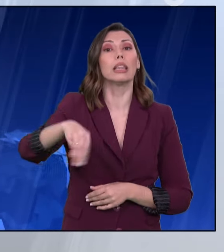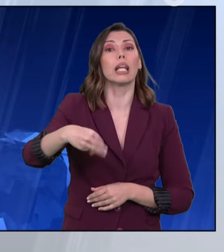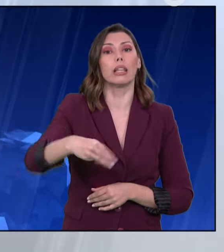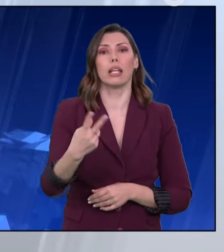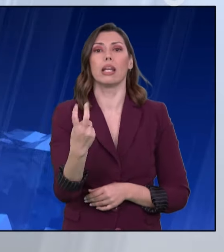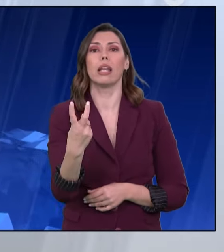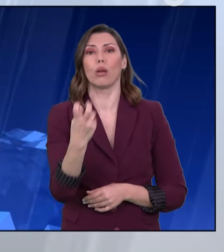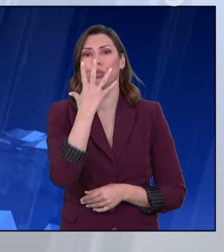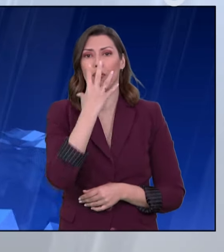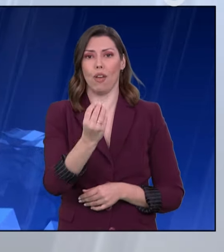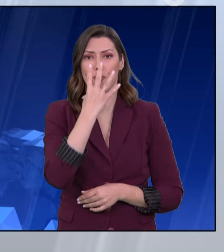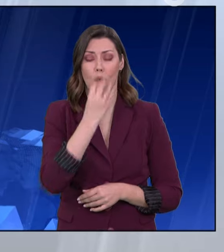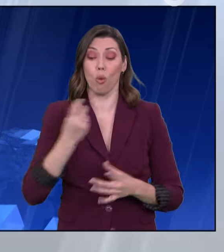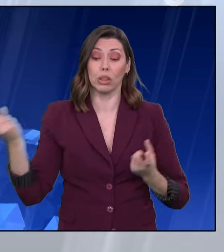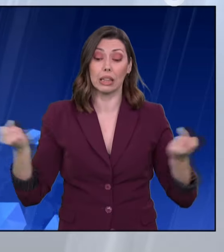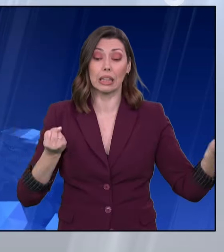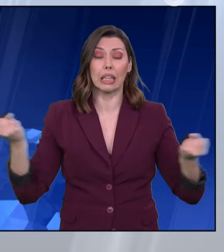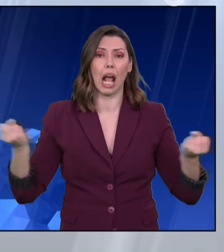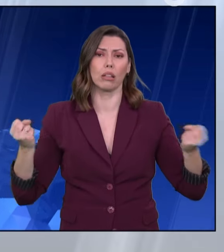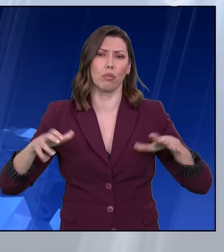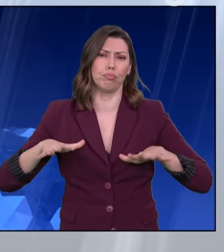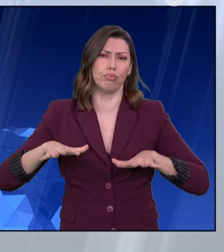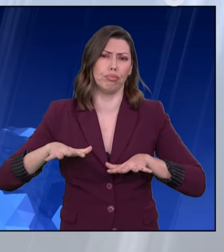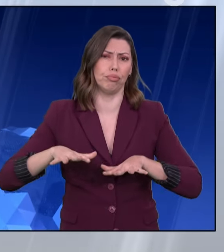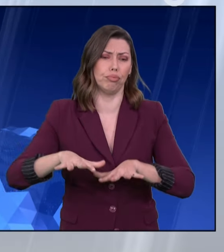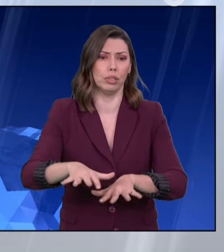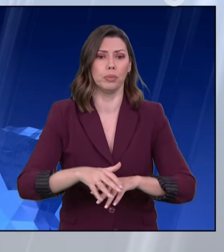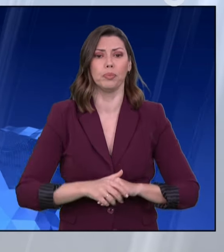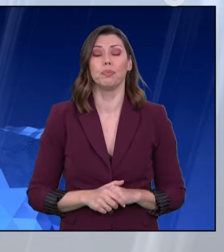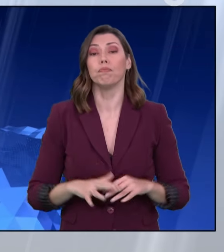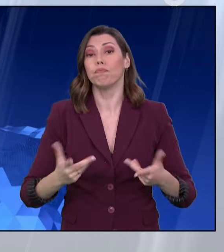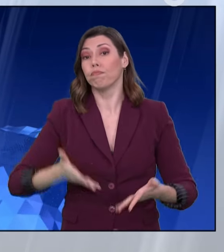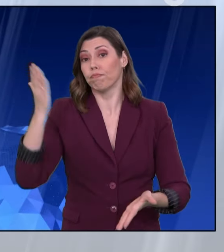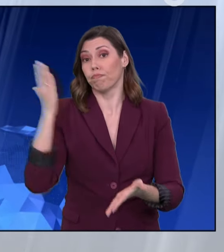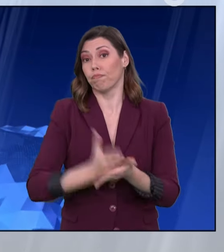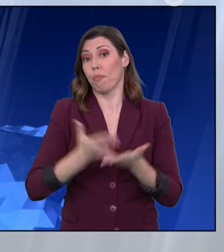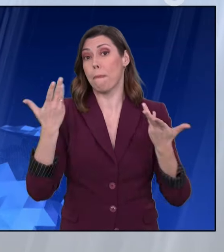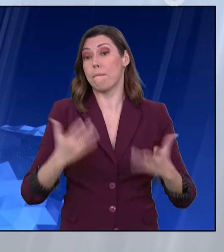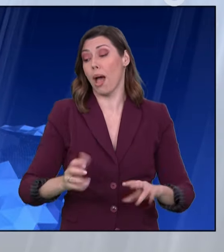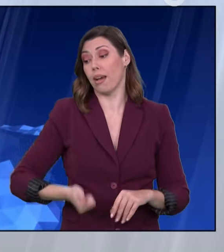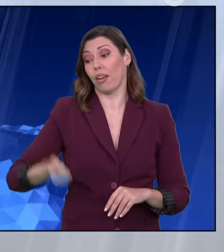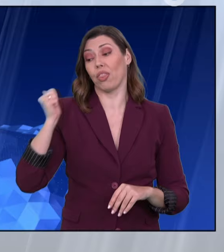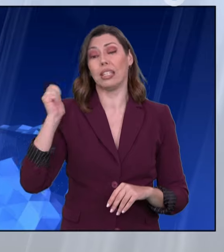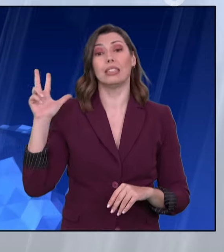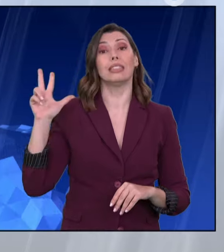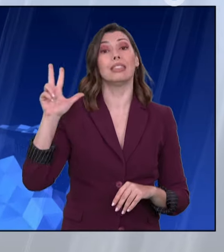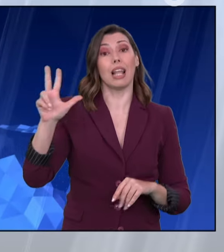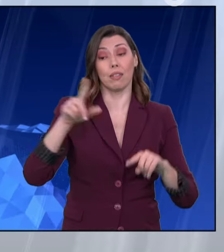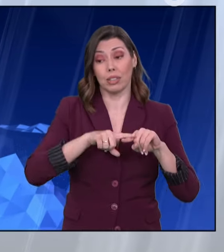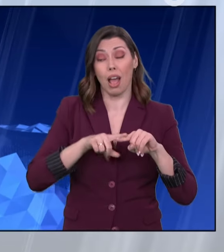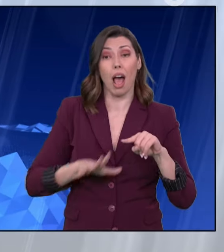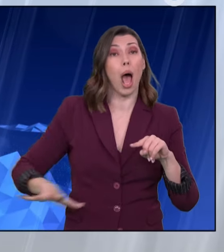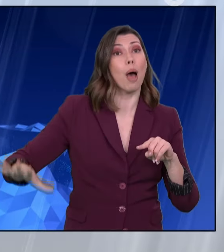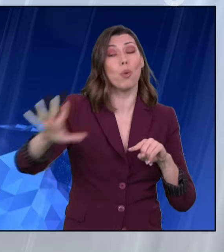με τα τρακτέρ μας. Την απόφαση για απόβαση στην Αθήνα επισφράγησε η πανελλαδική συνέλευση των αγροτών